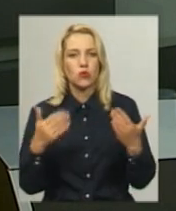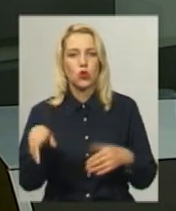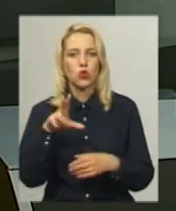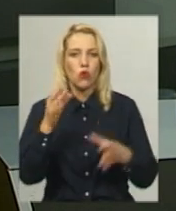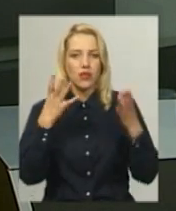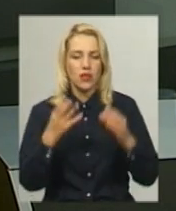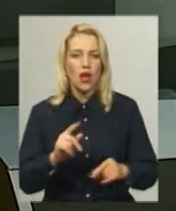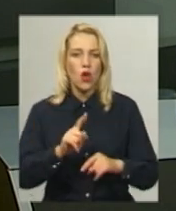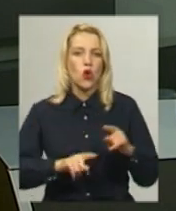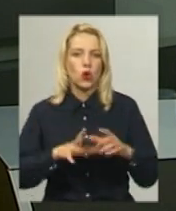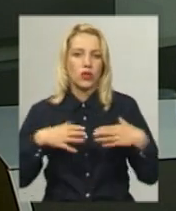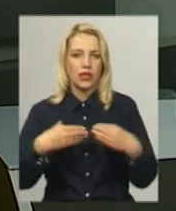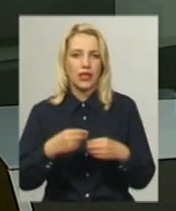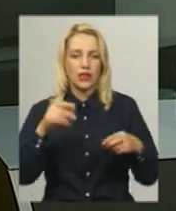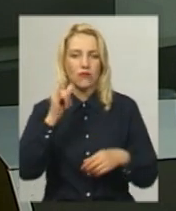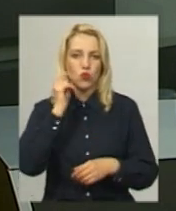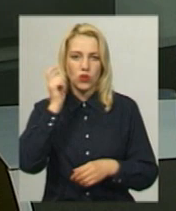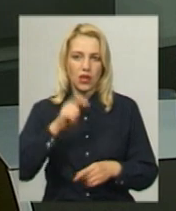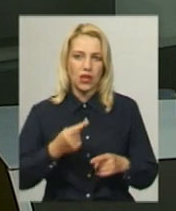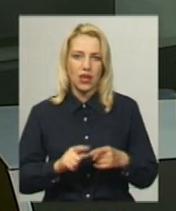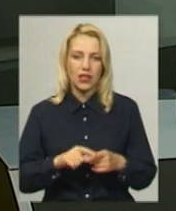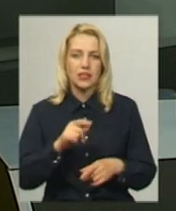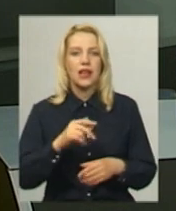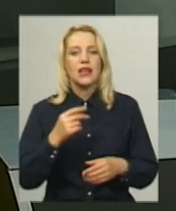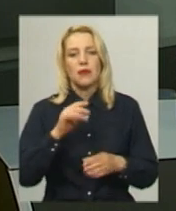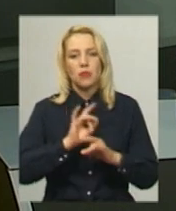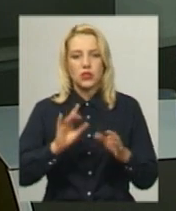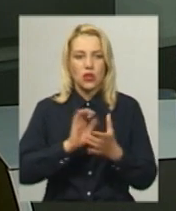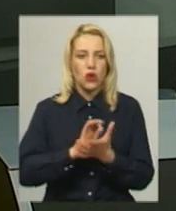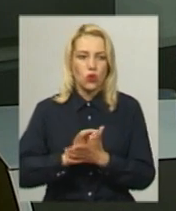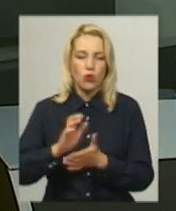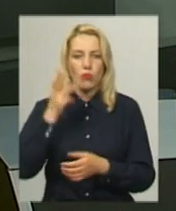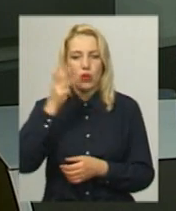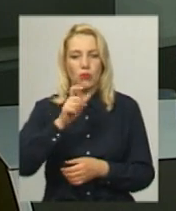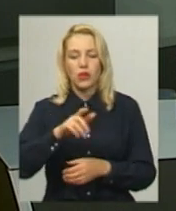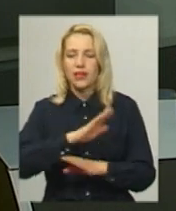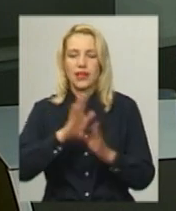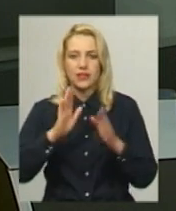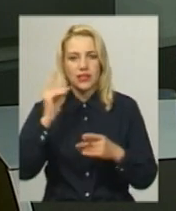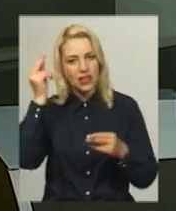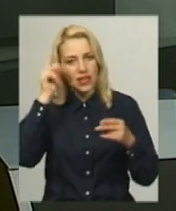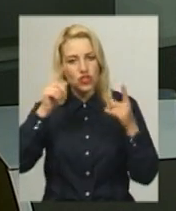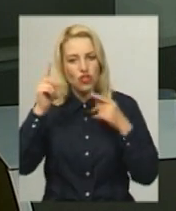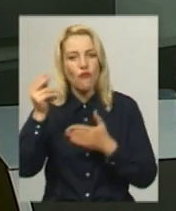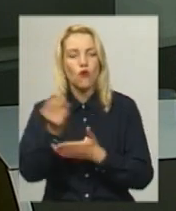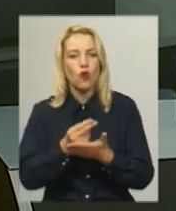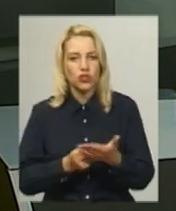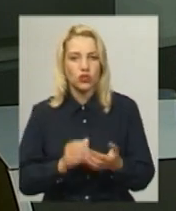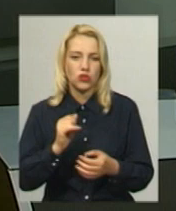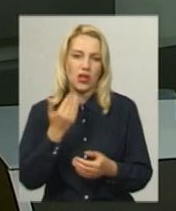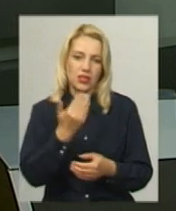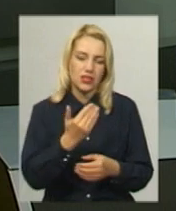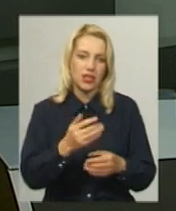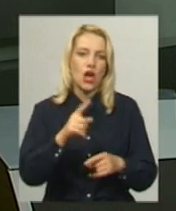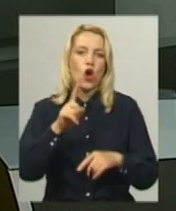Україні. Науковий співробітник закладу Ольга Нікітіна познайомила подолян не лише із творчістю подільських і українських митців, а й з їх